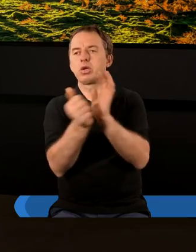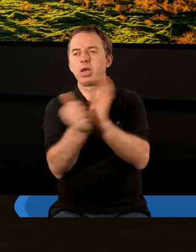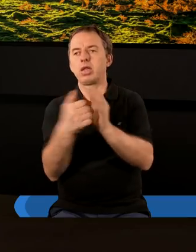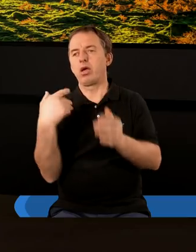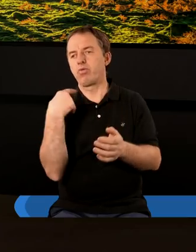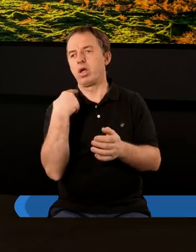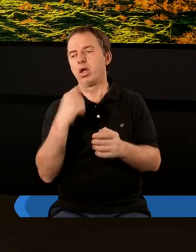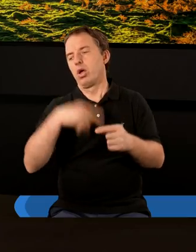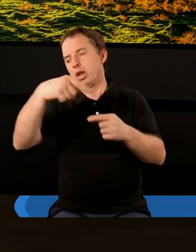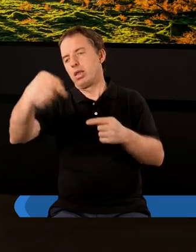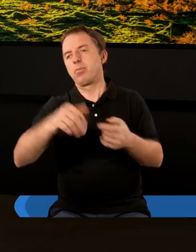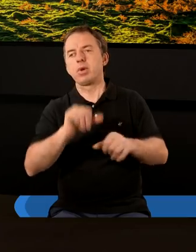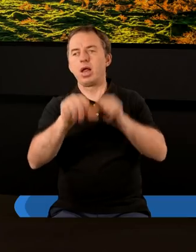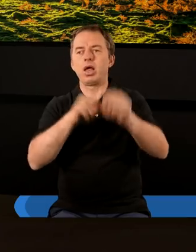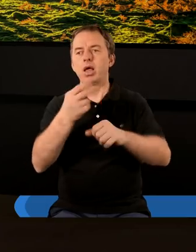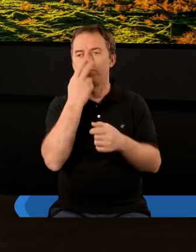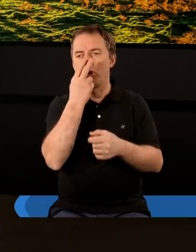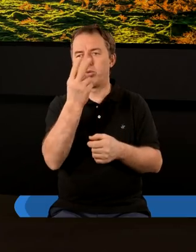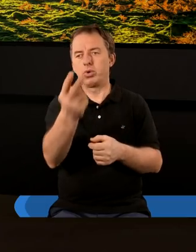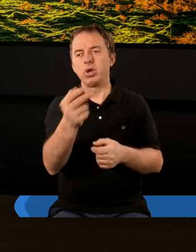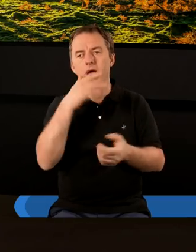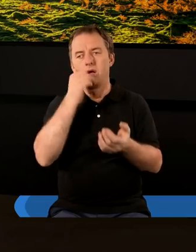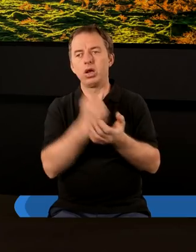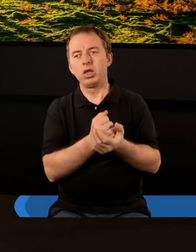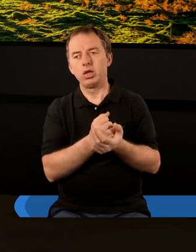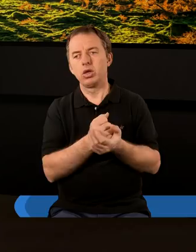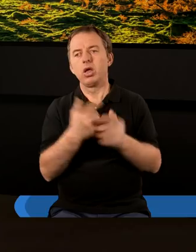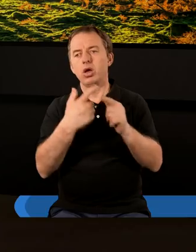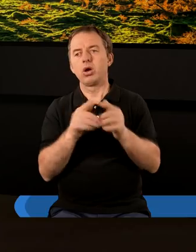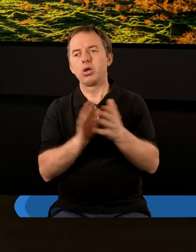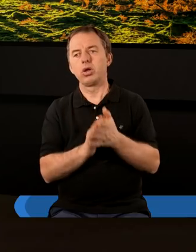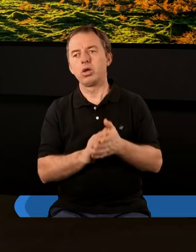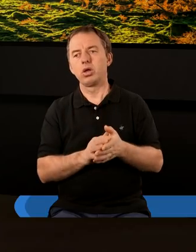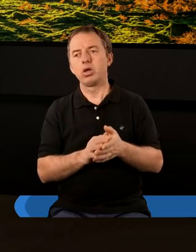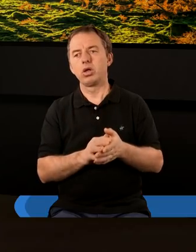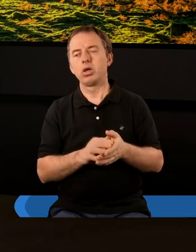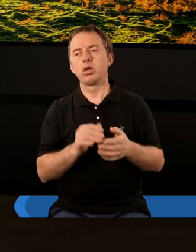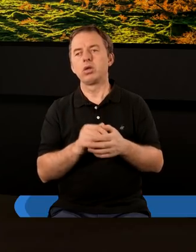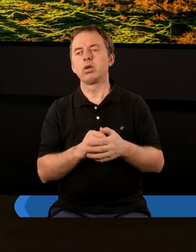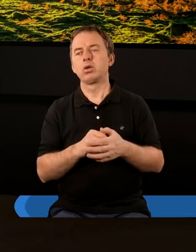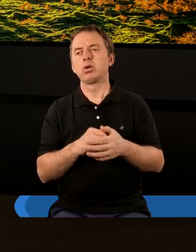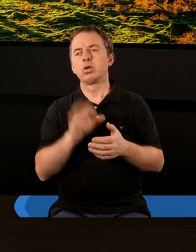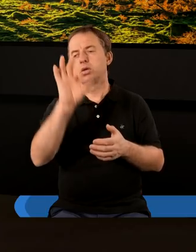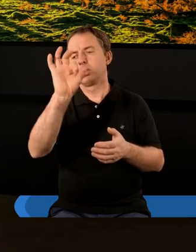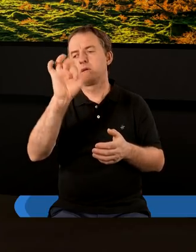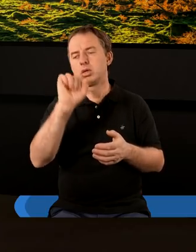i kolejne lata i popatrzmy na list do Kościoła w Sardes.